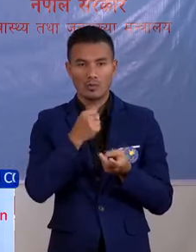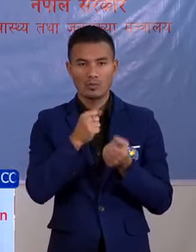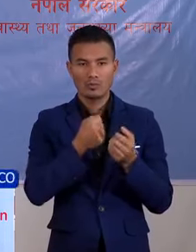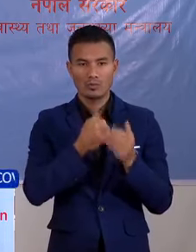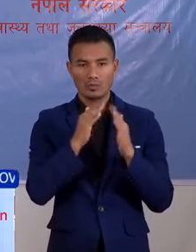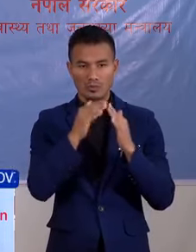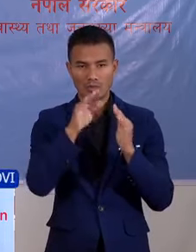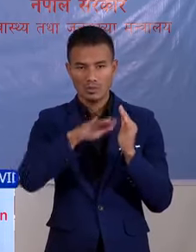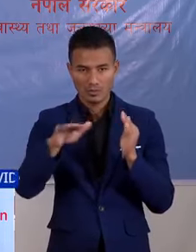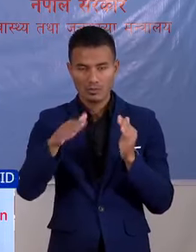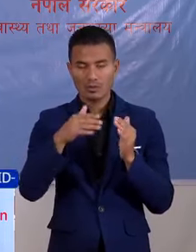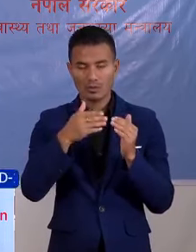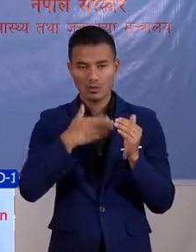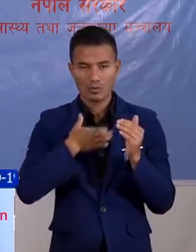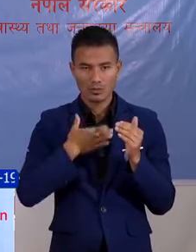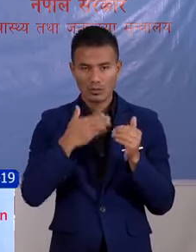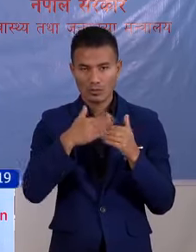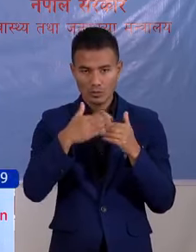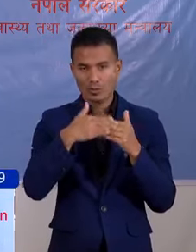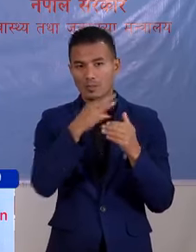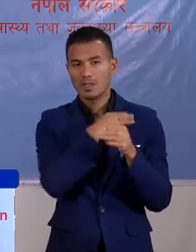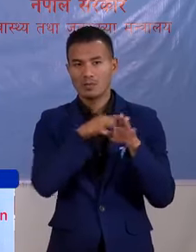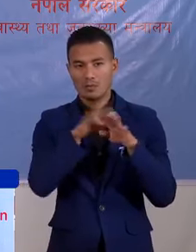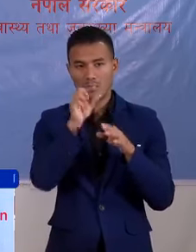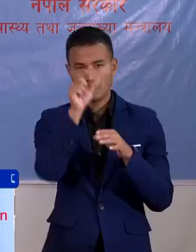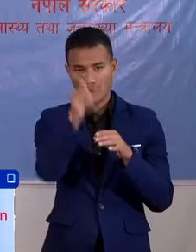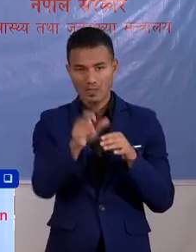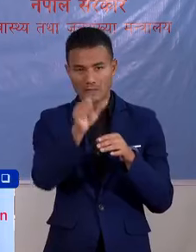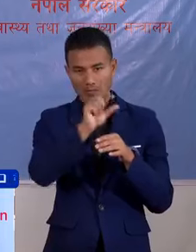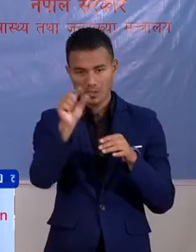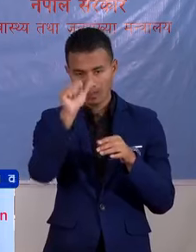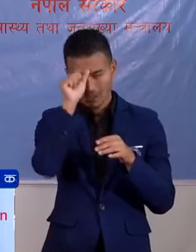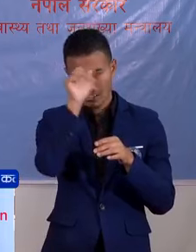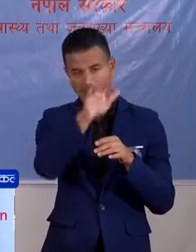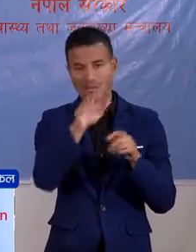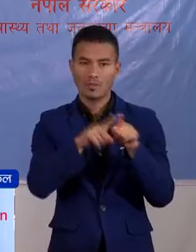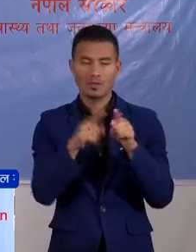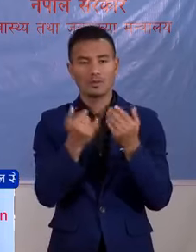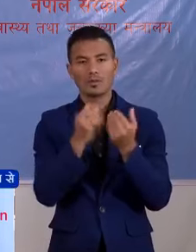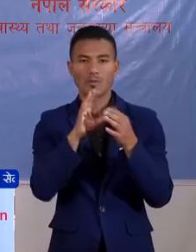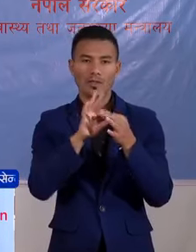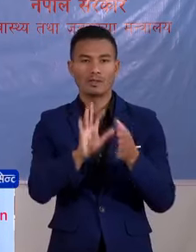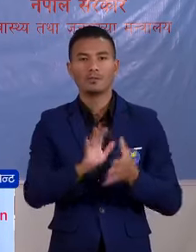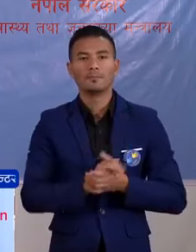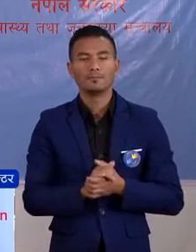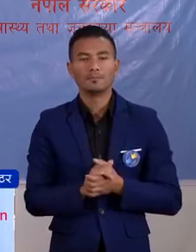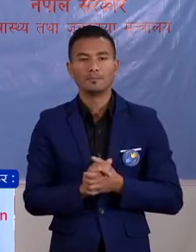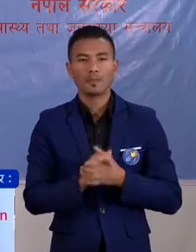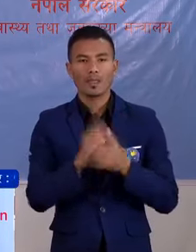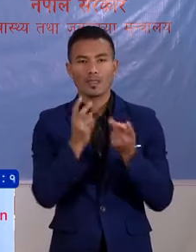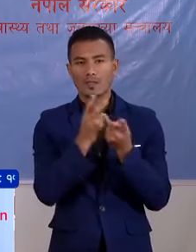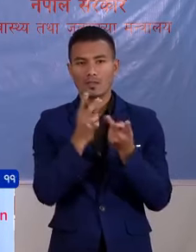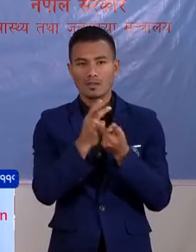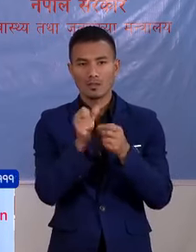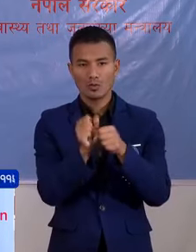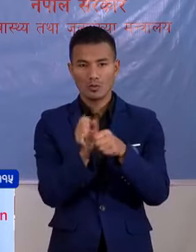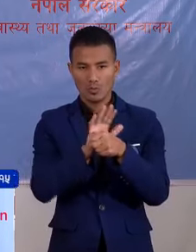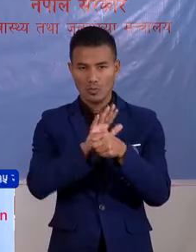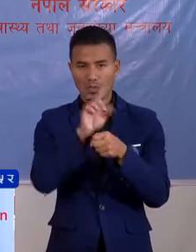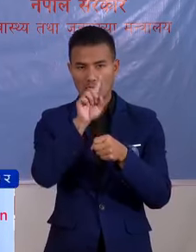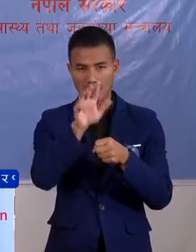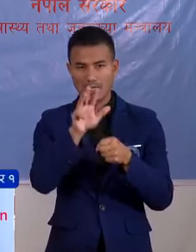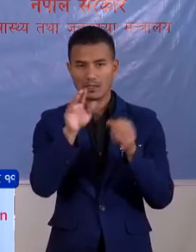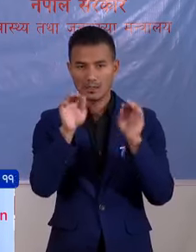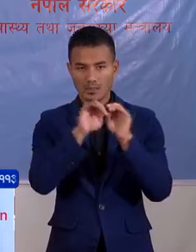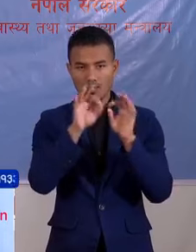बाईरवाट आउन वहेका ब्यक्ति हरूको जानकारी दिन सकीन छो। येदि महारले जानकारी दिन सक्नों न वने। तेसे गरी COVID-19 संबंदी